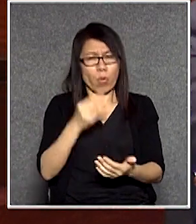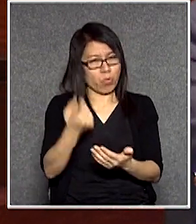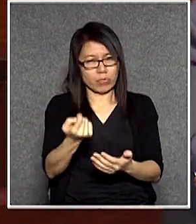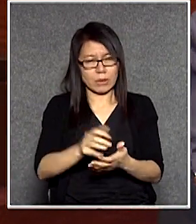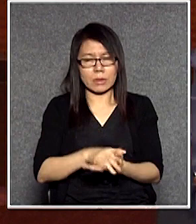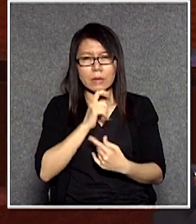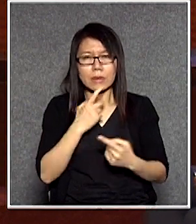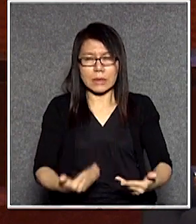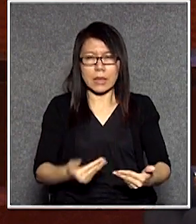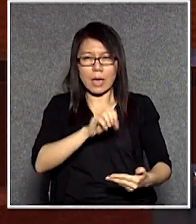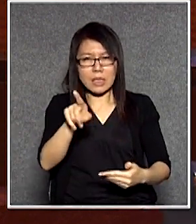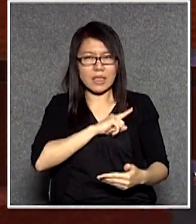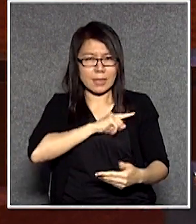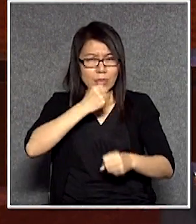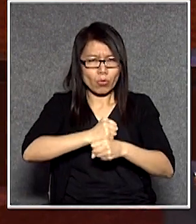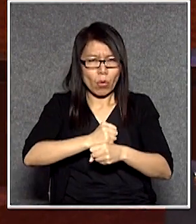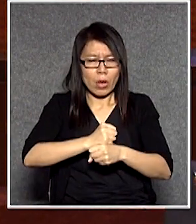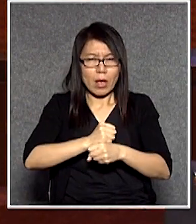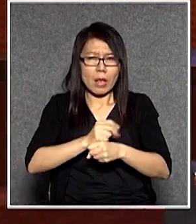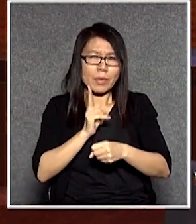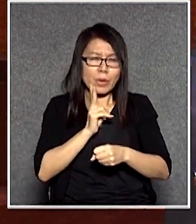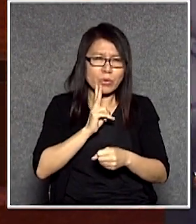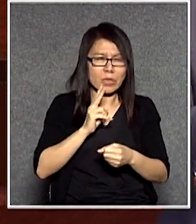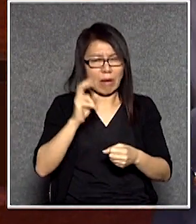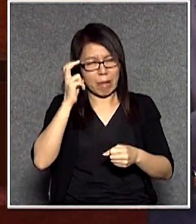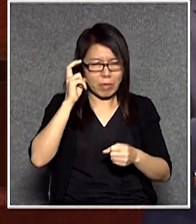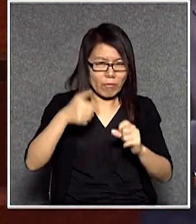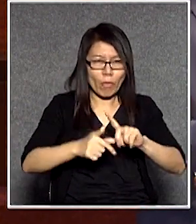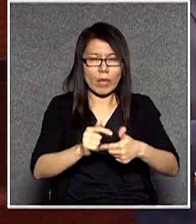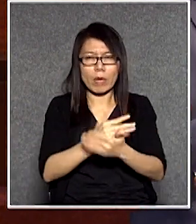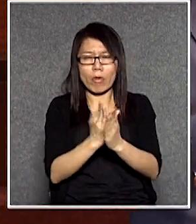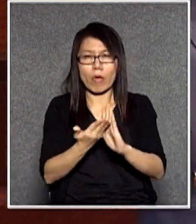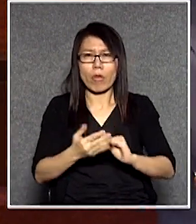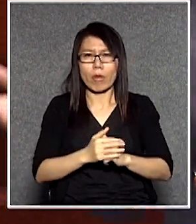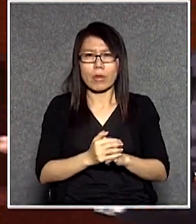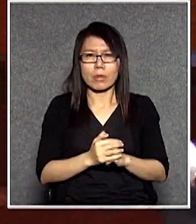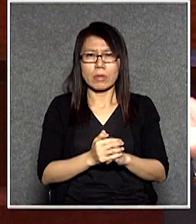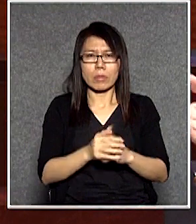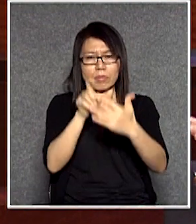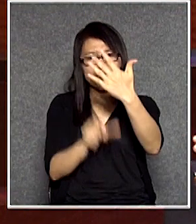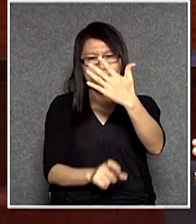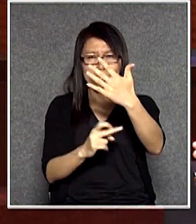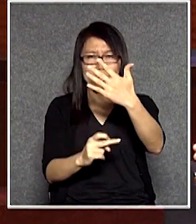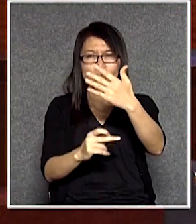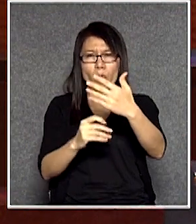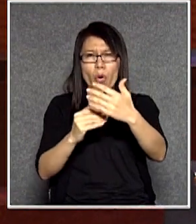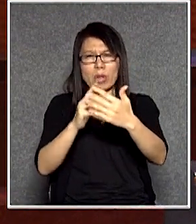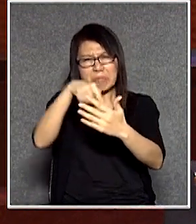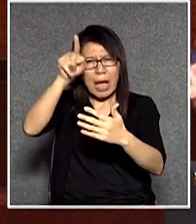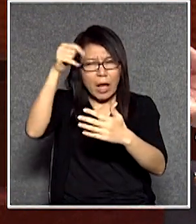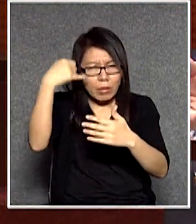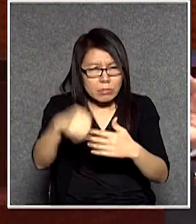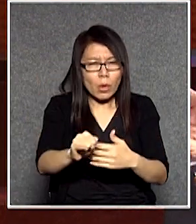現在你自己做了一些措置如果五月中過不了負款條例草案